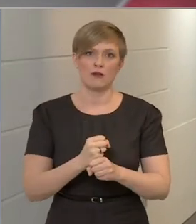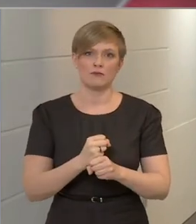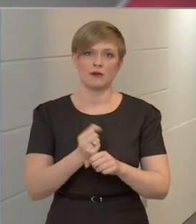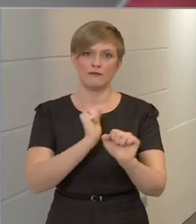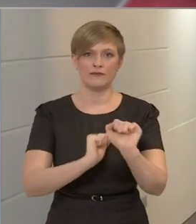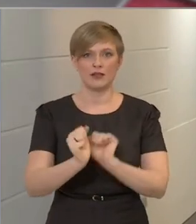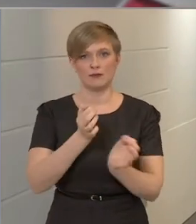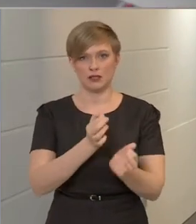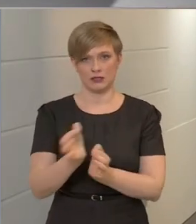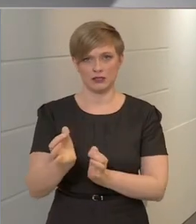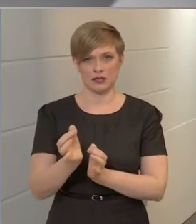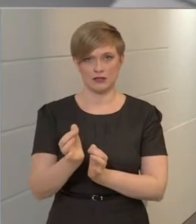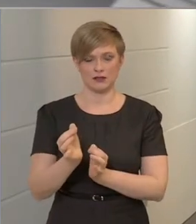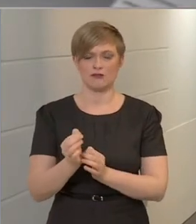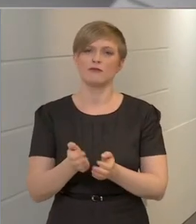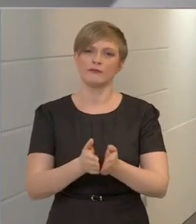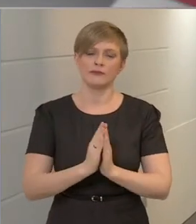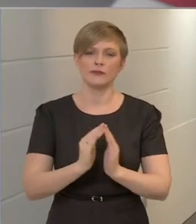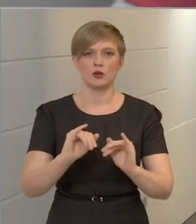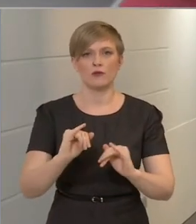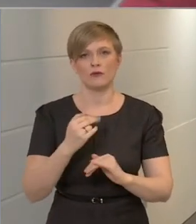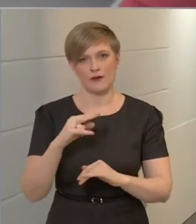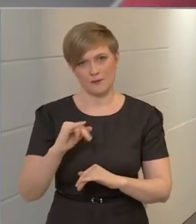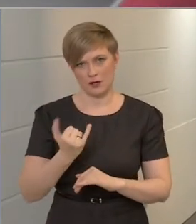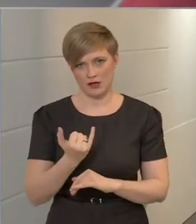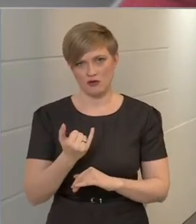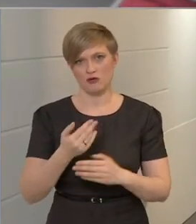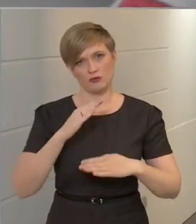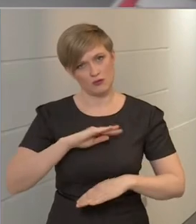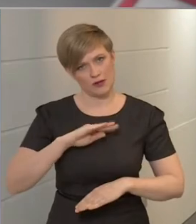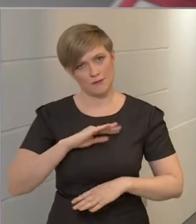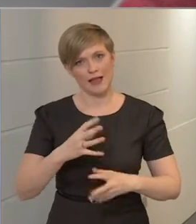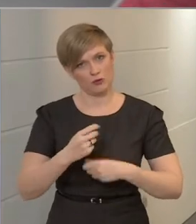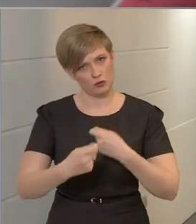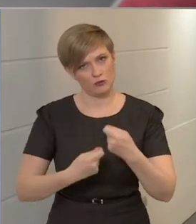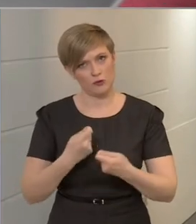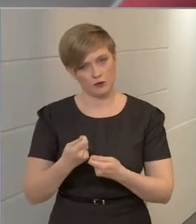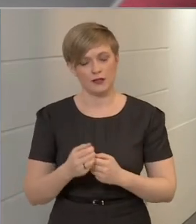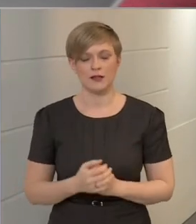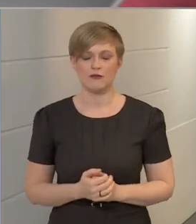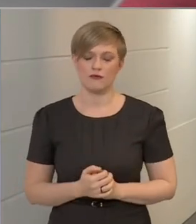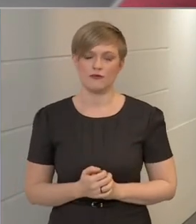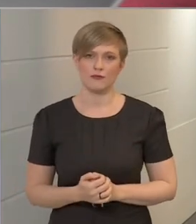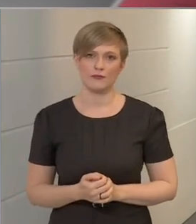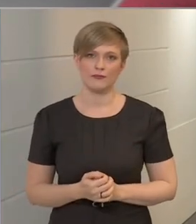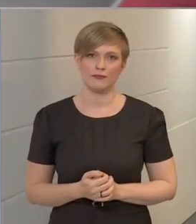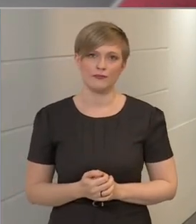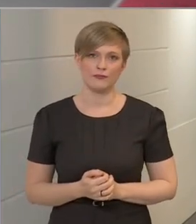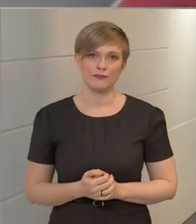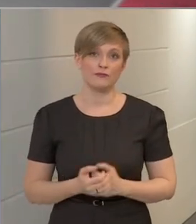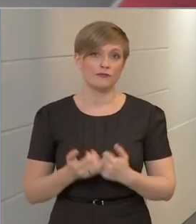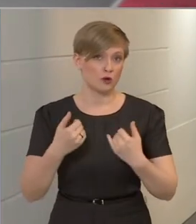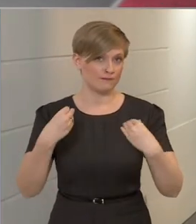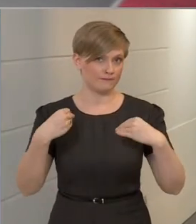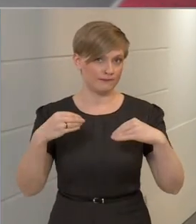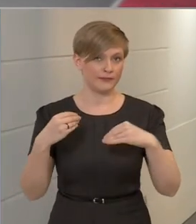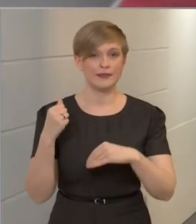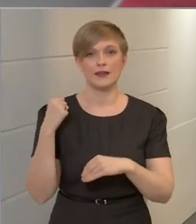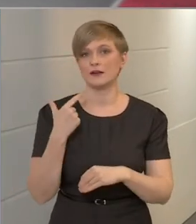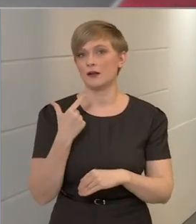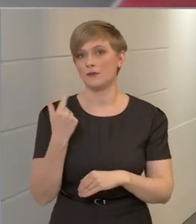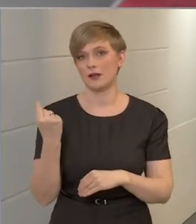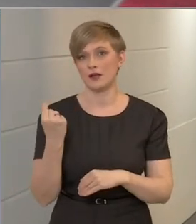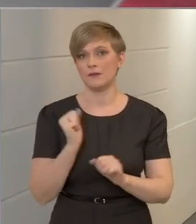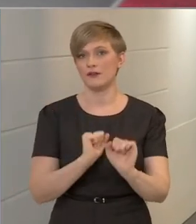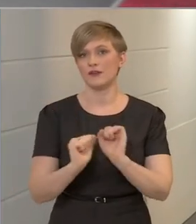védelmi intézkedéseket, és kérjük továbbra is a türelmüket, valamint az együttműködésüket. Most ismertetem a tegnapi